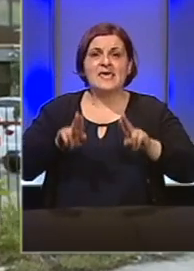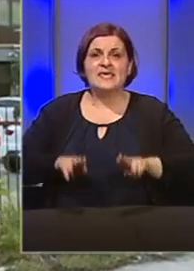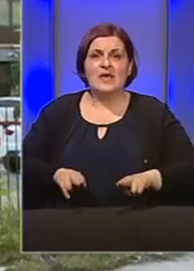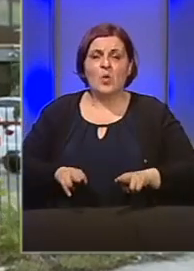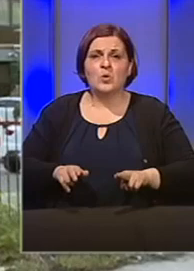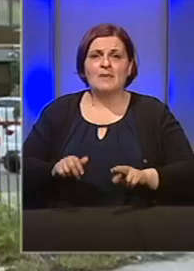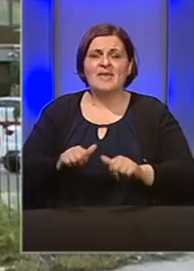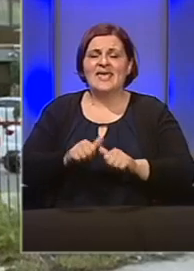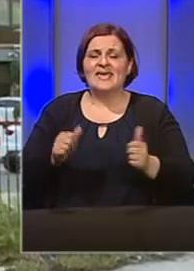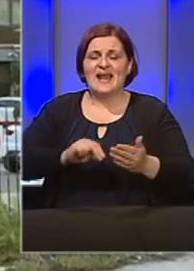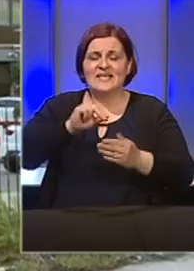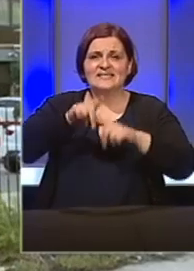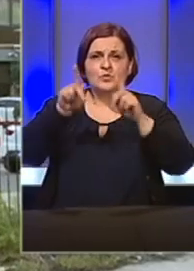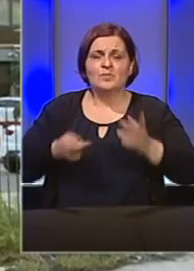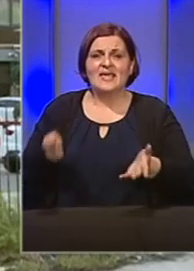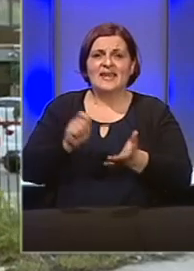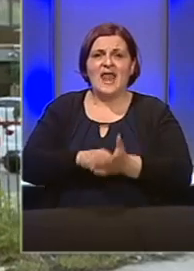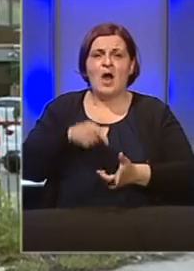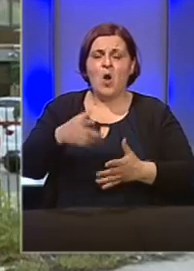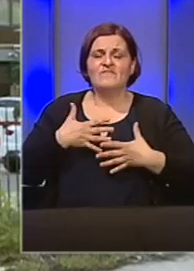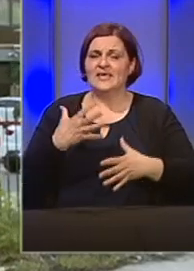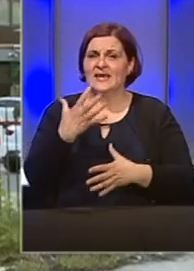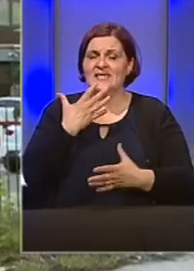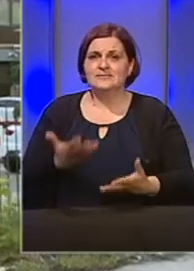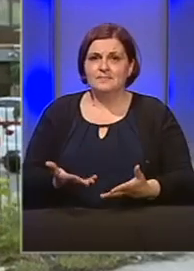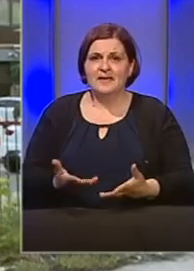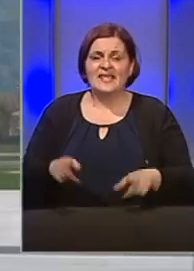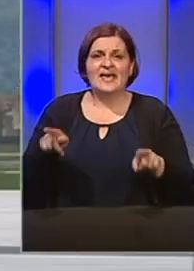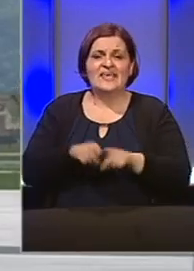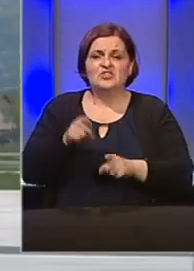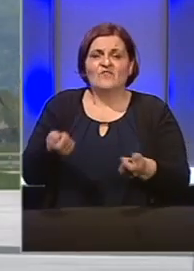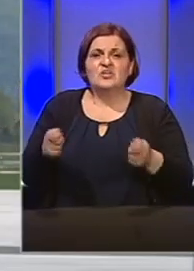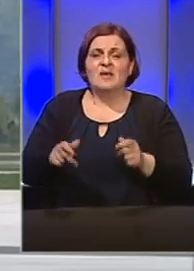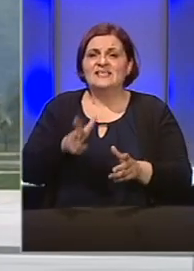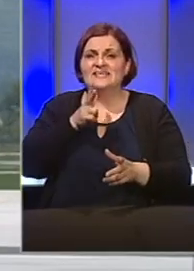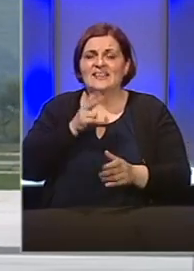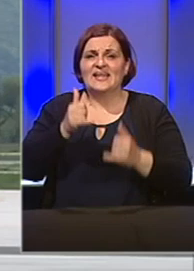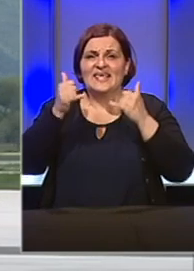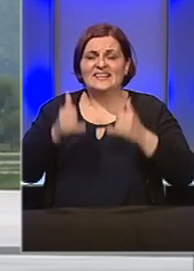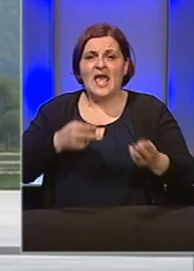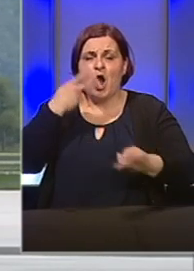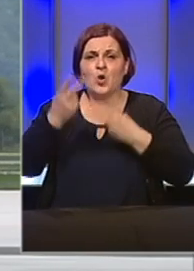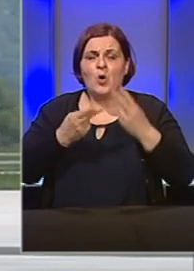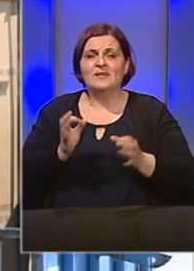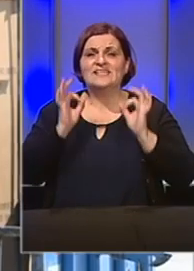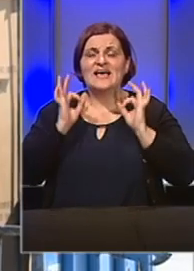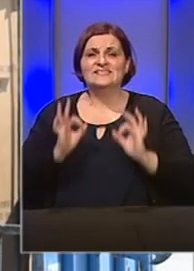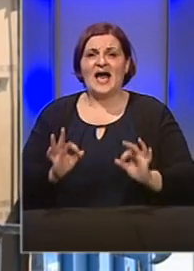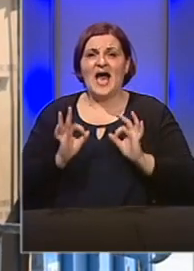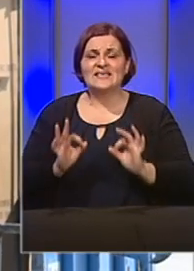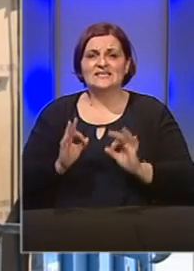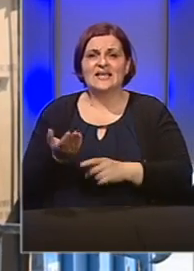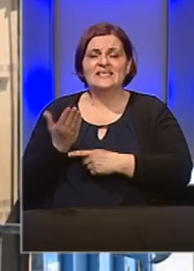raskida ugovora nabavke ovih respiratora. Isti ovaj zaključak zatražila je danas i Komisija za sigurnost